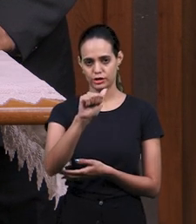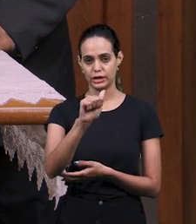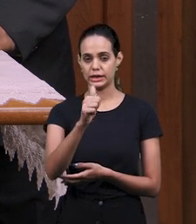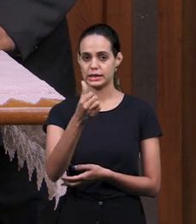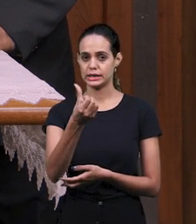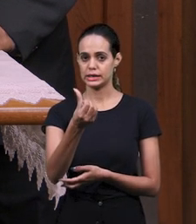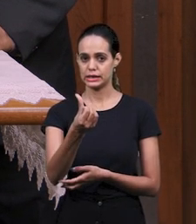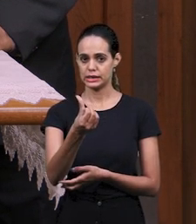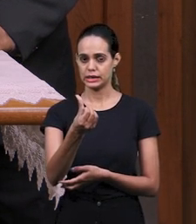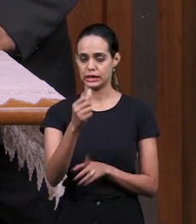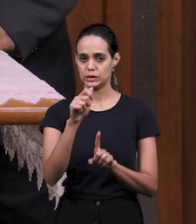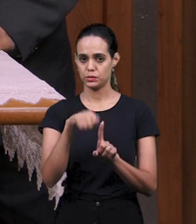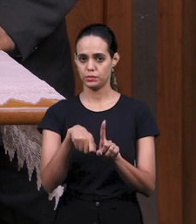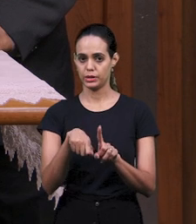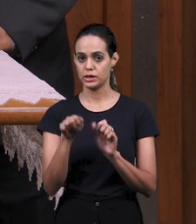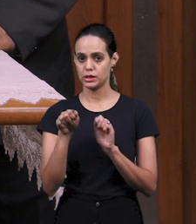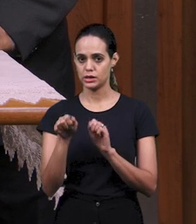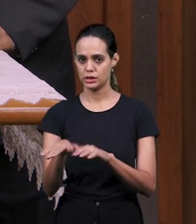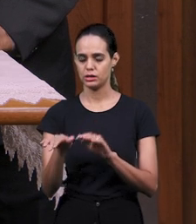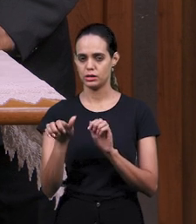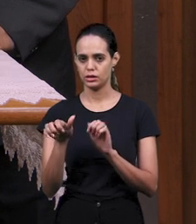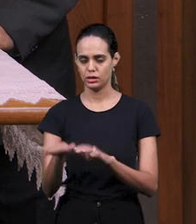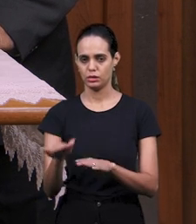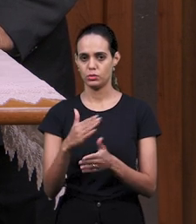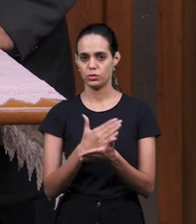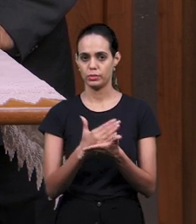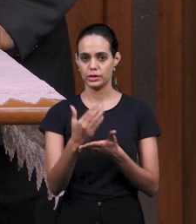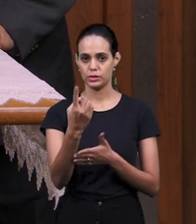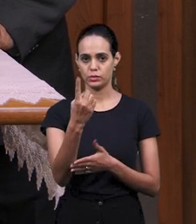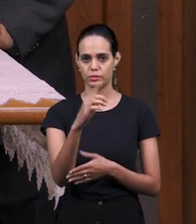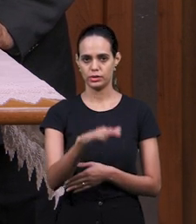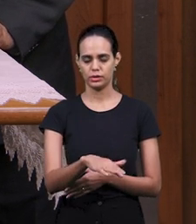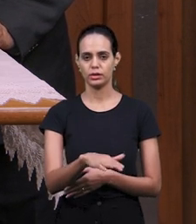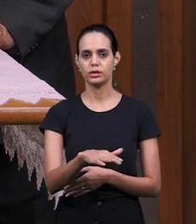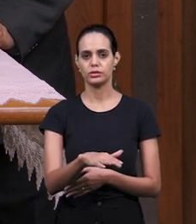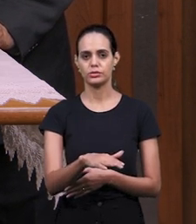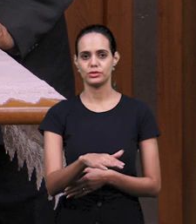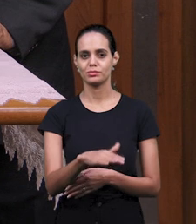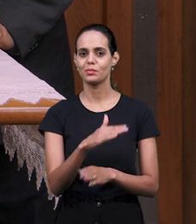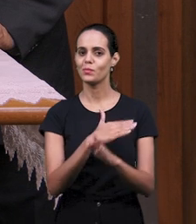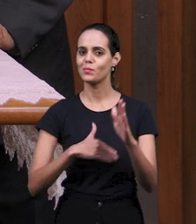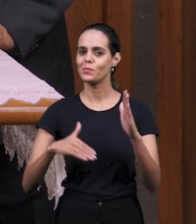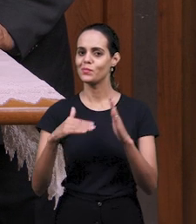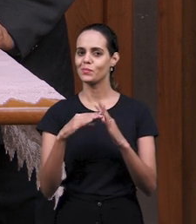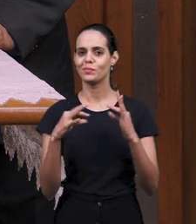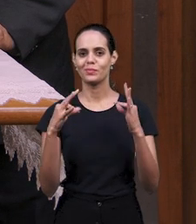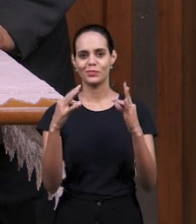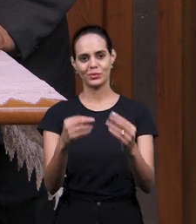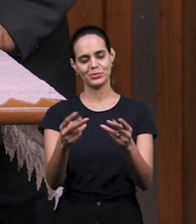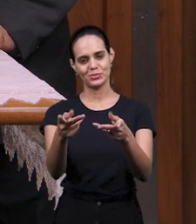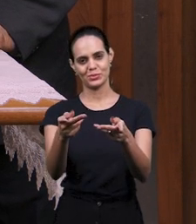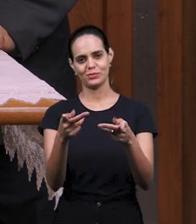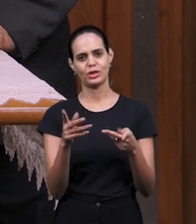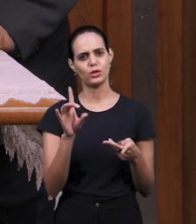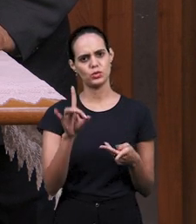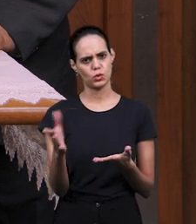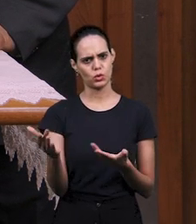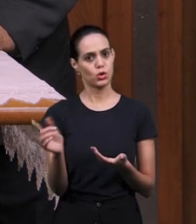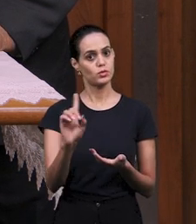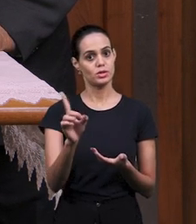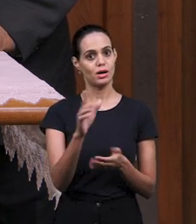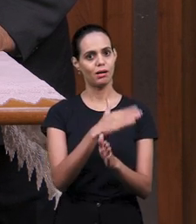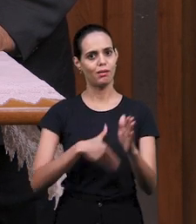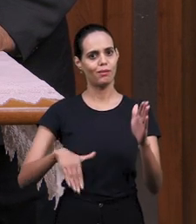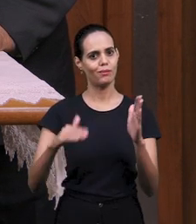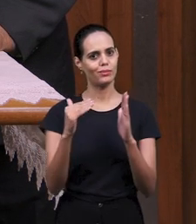Начнется он в час по полудню по бразильскому времени. Мы приглашаем всех, не только